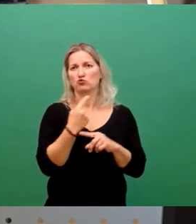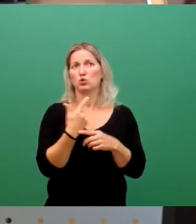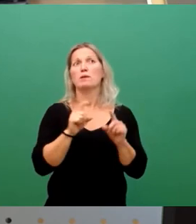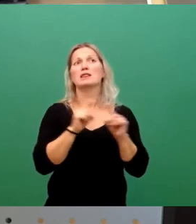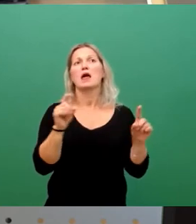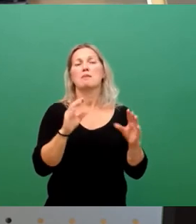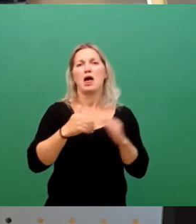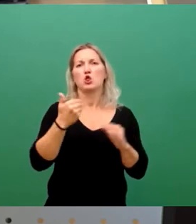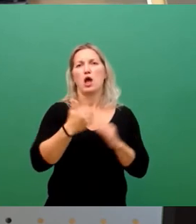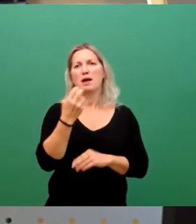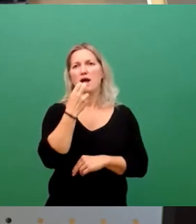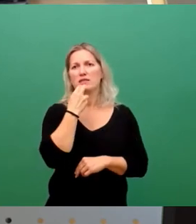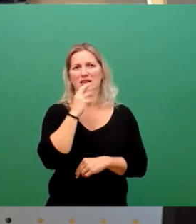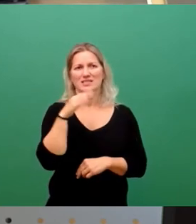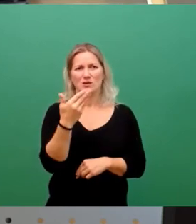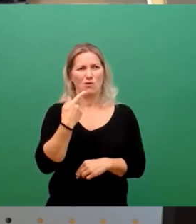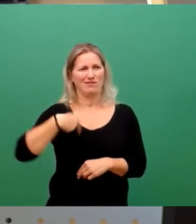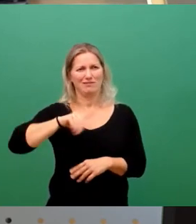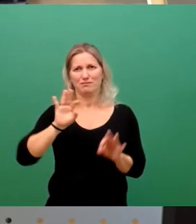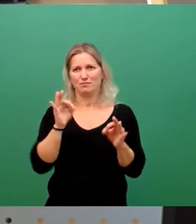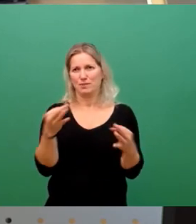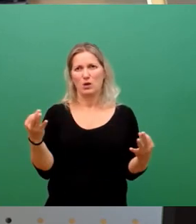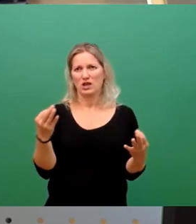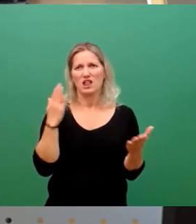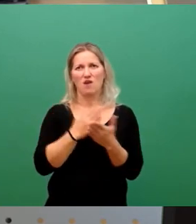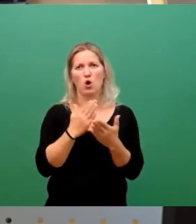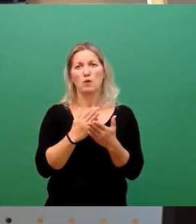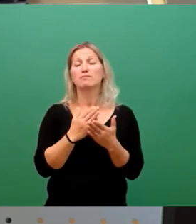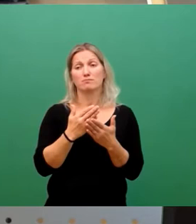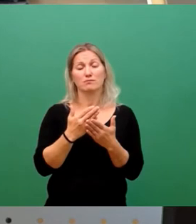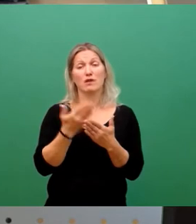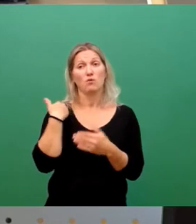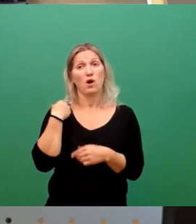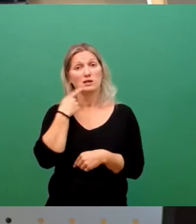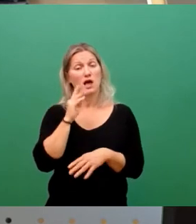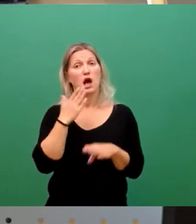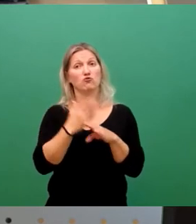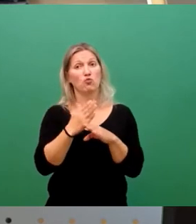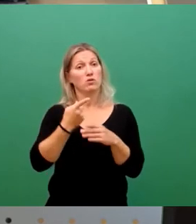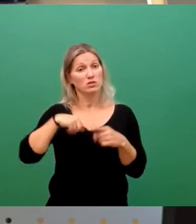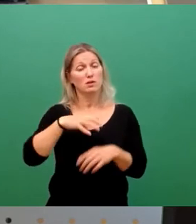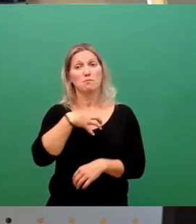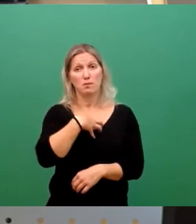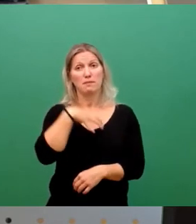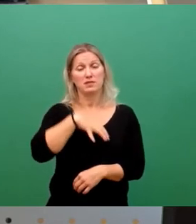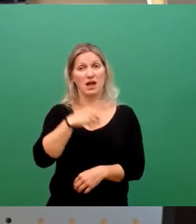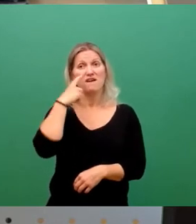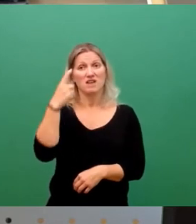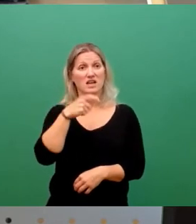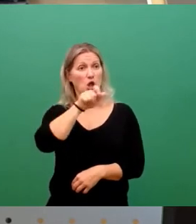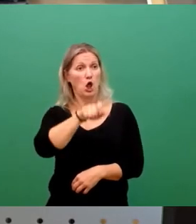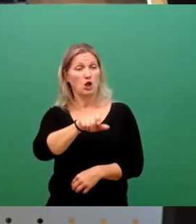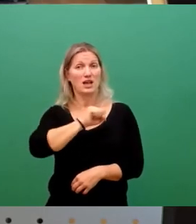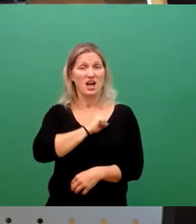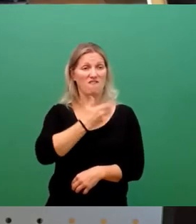Das ist das, was diese Stadt gerade überhaupt gar nicht braucht. Weil, wie Sie völlig zu Recht gesagt haben, wir haben Probleme, dass die Leute ihre Wohnungen nicht warm